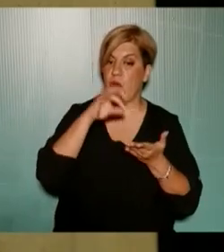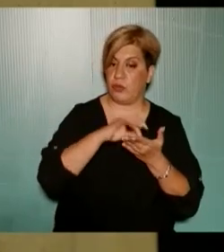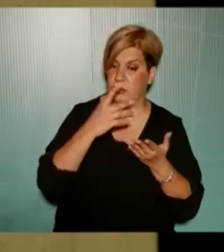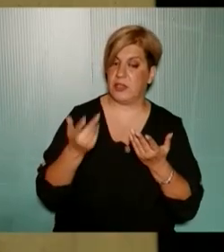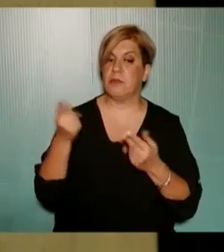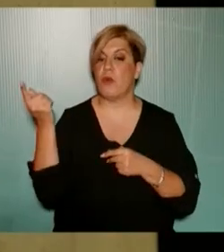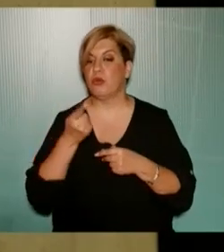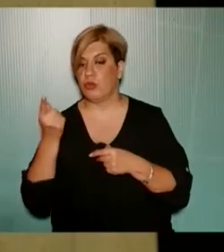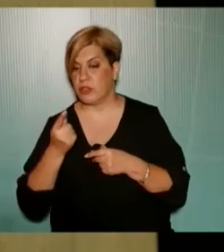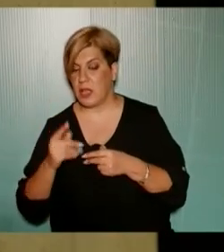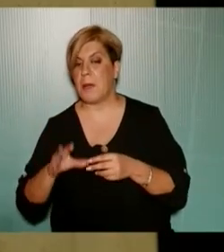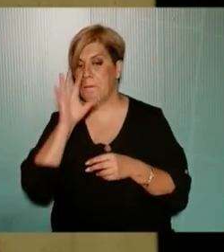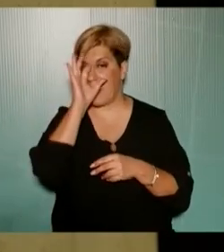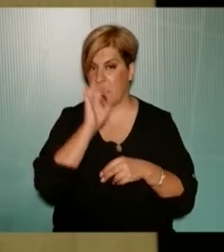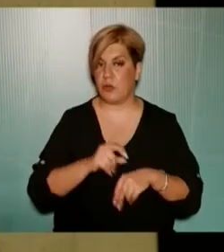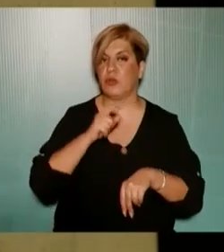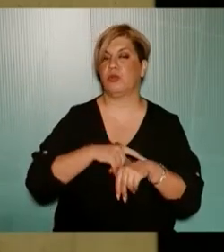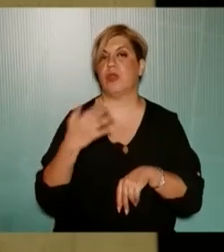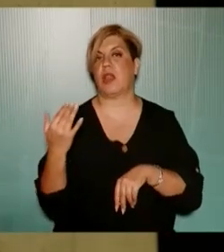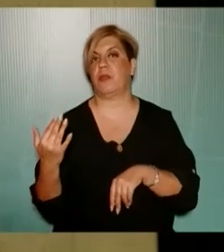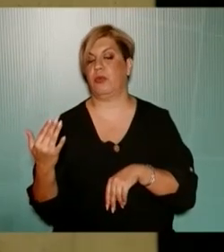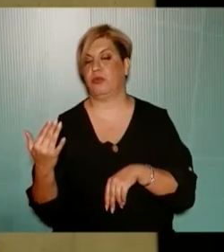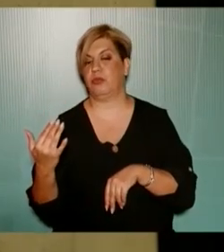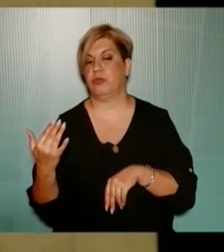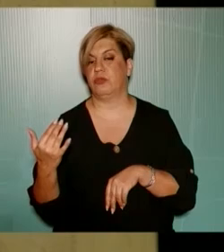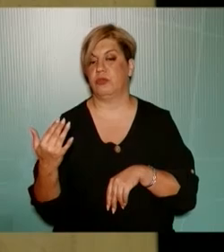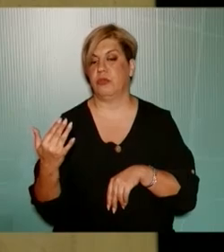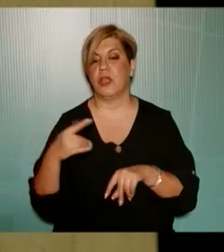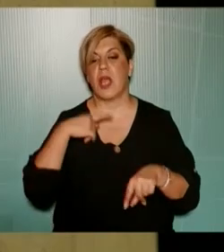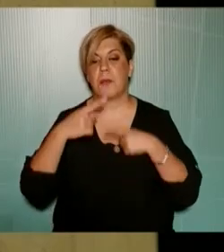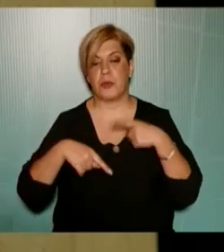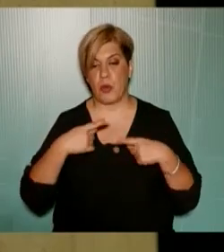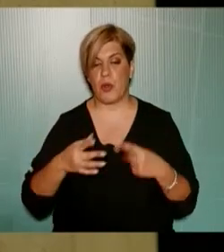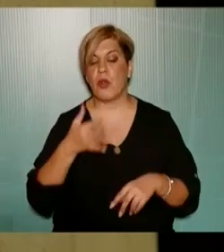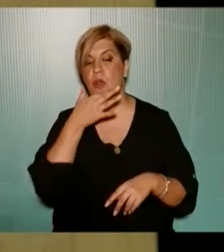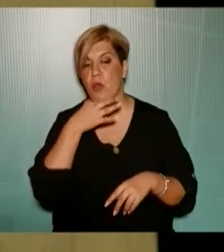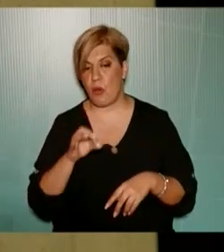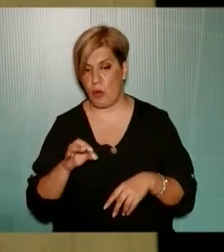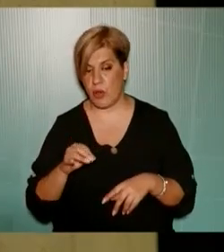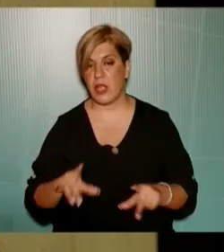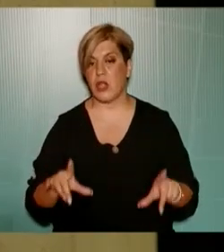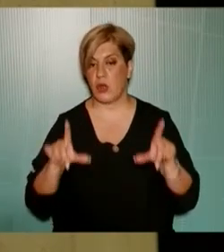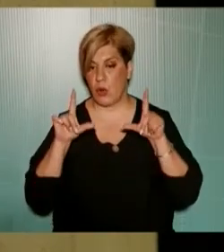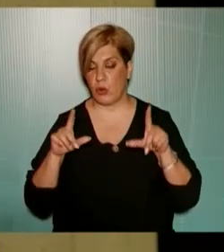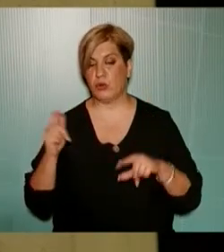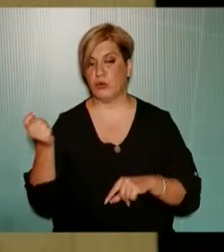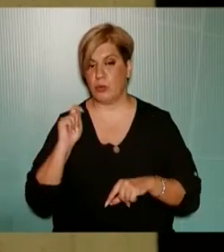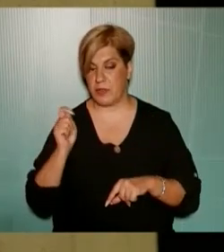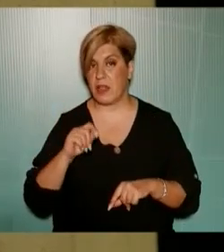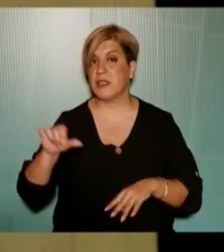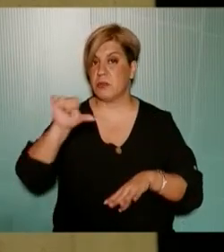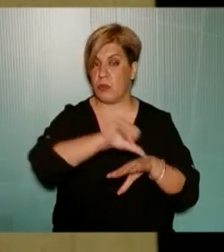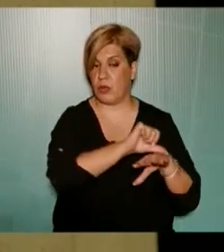σε ποσοστά σε πραγματικούς αριθμούς και για ποιο λόγο η εικόνα των απορριμμάτων της